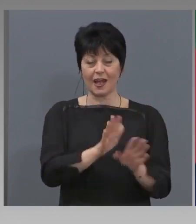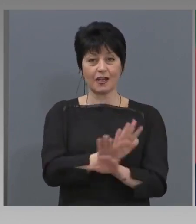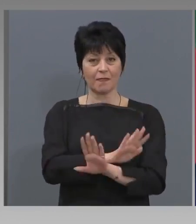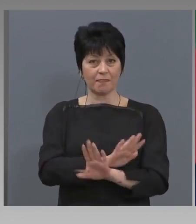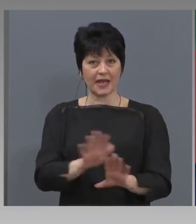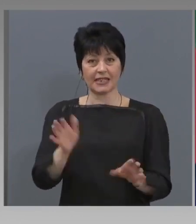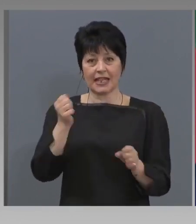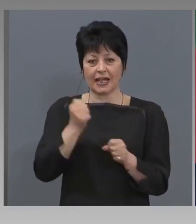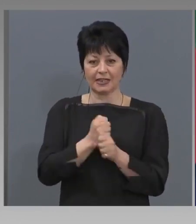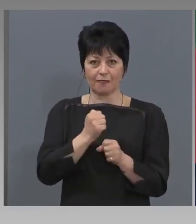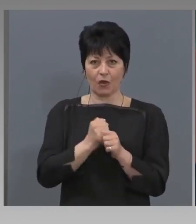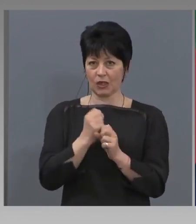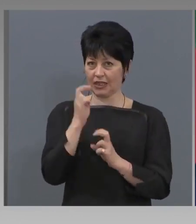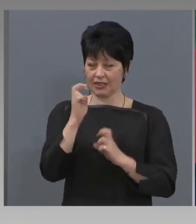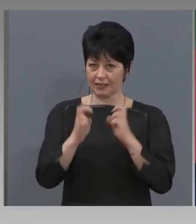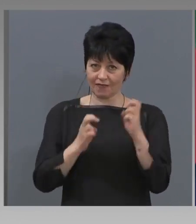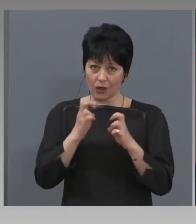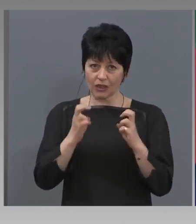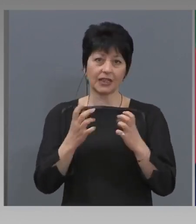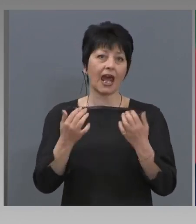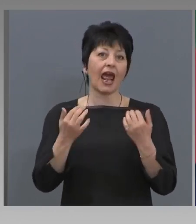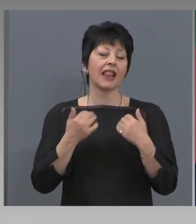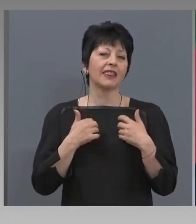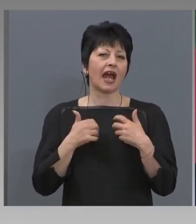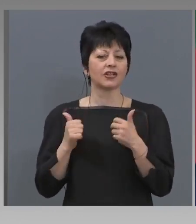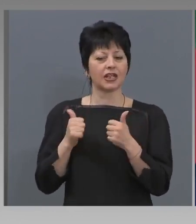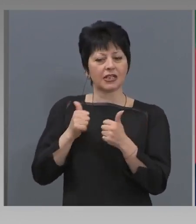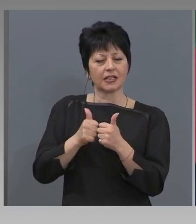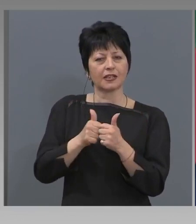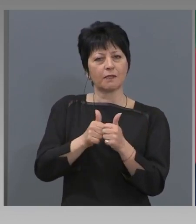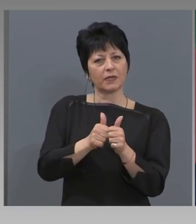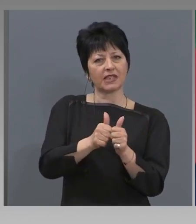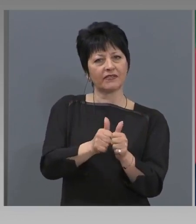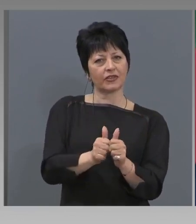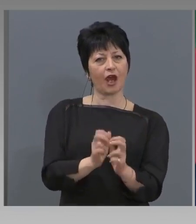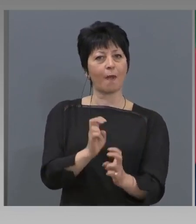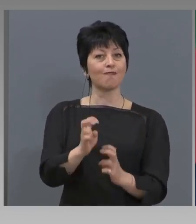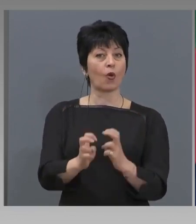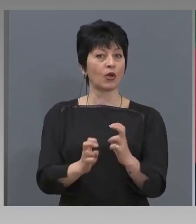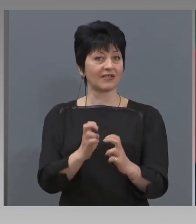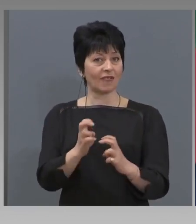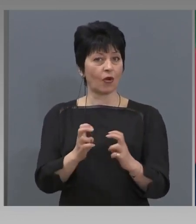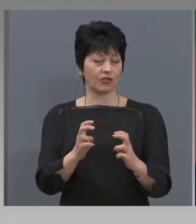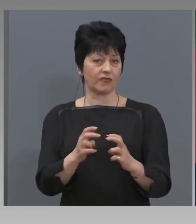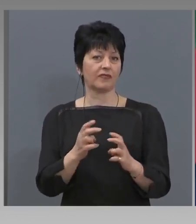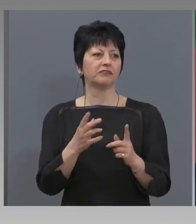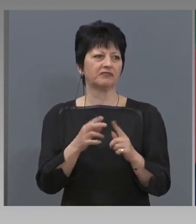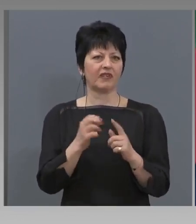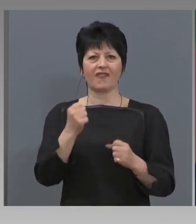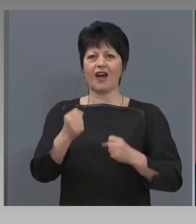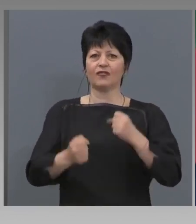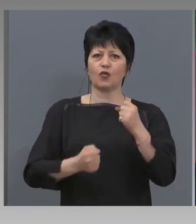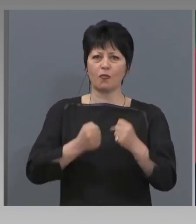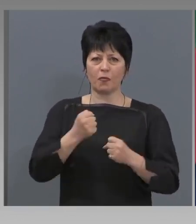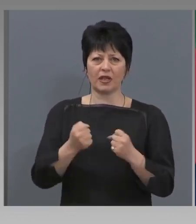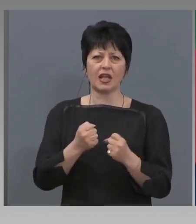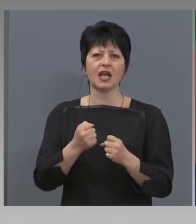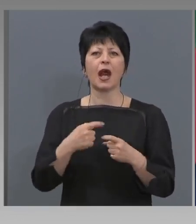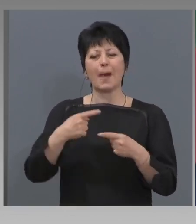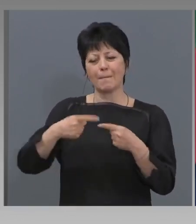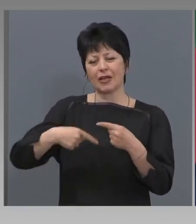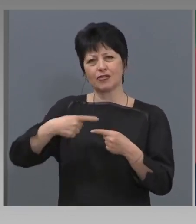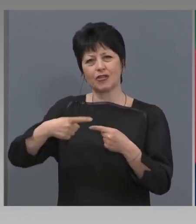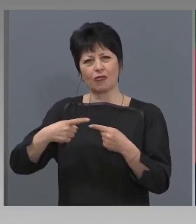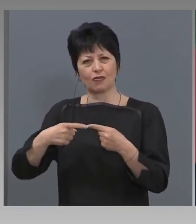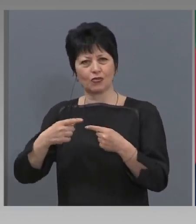техните заводи, нашите съпътстващи производства в сферата, особено на автомобилния бранш, на машиностроенето,